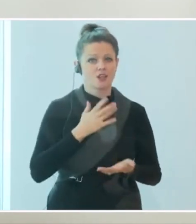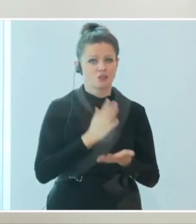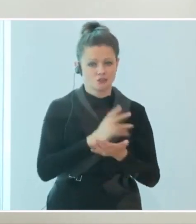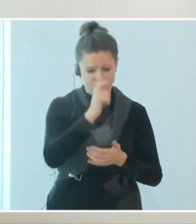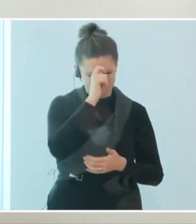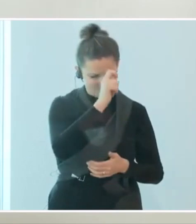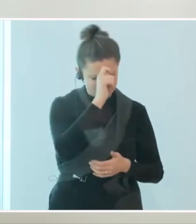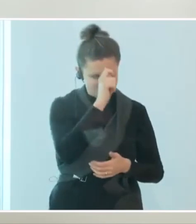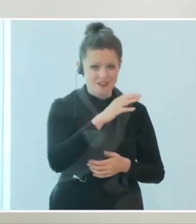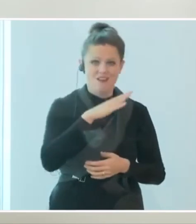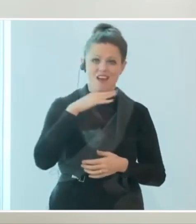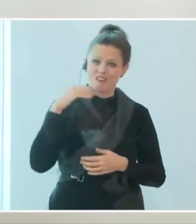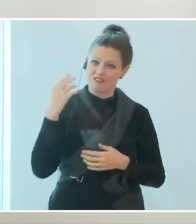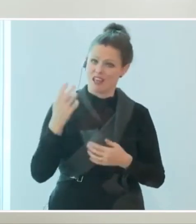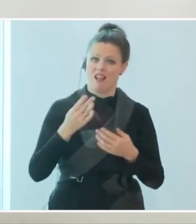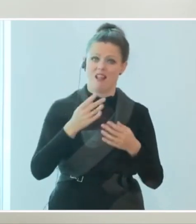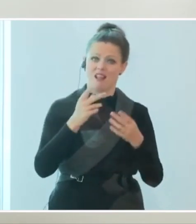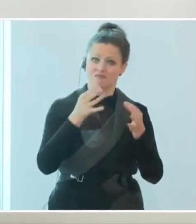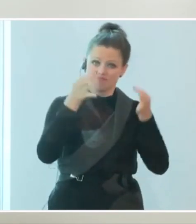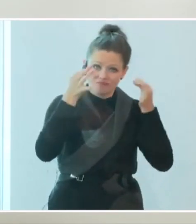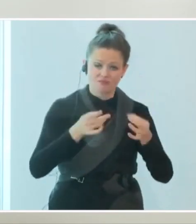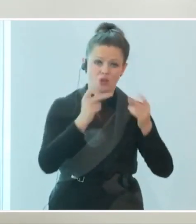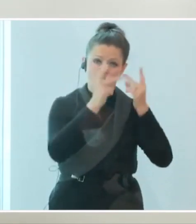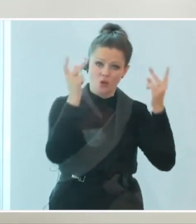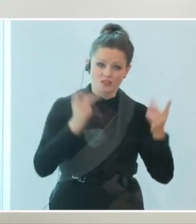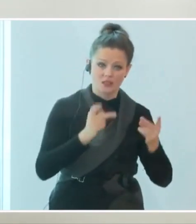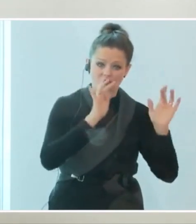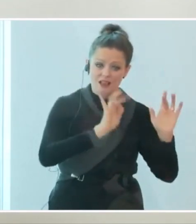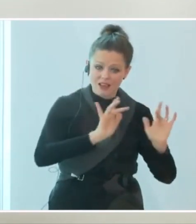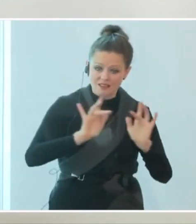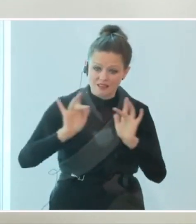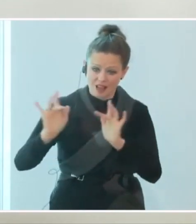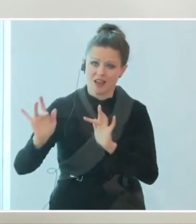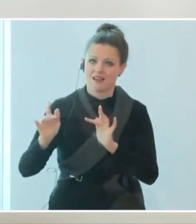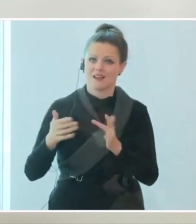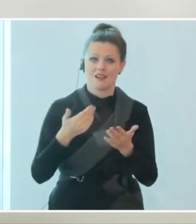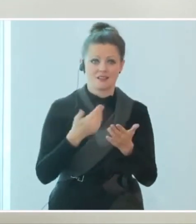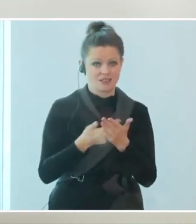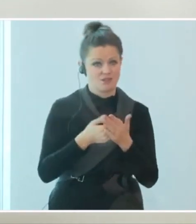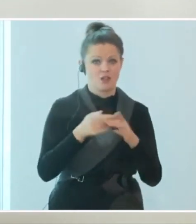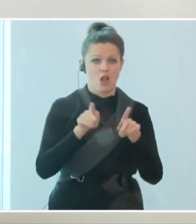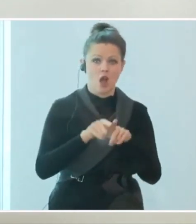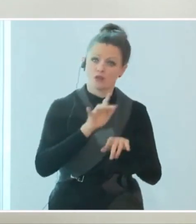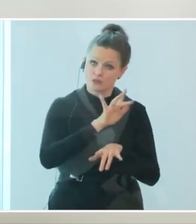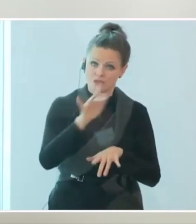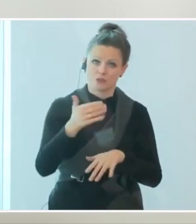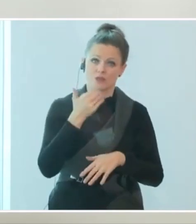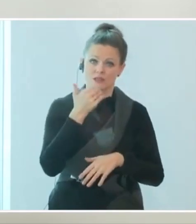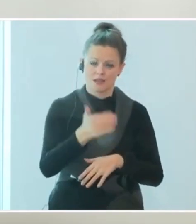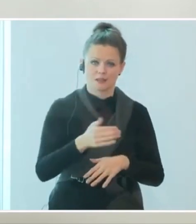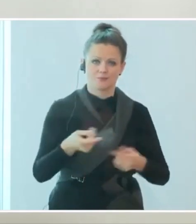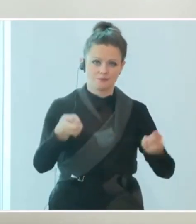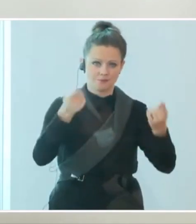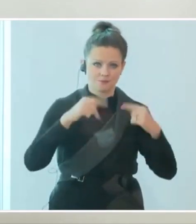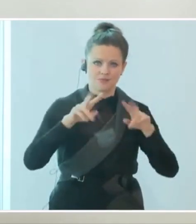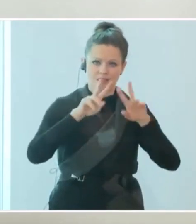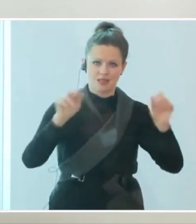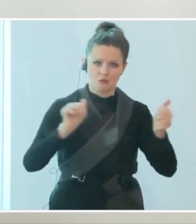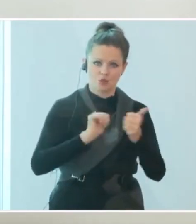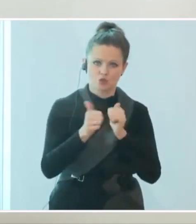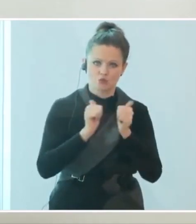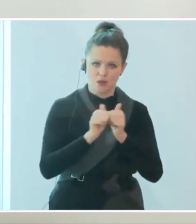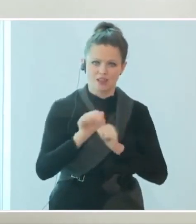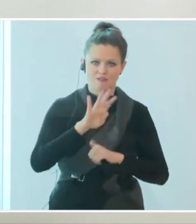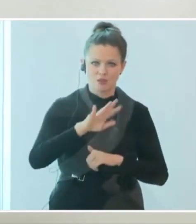vorbildliche Konzepte schon am Laufen sind und am Arbeiten und deshalb auch Dank dafür. Beim Sport am 24